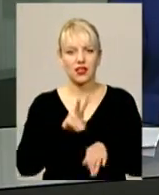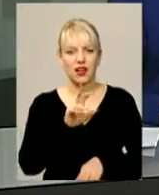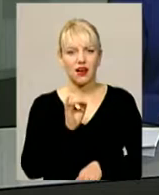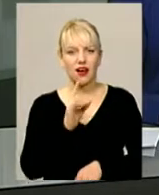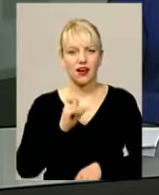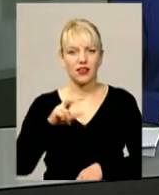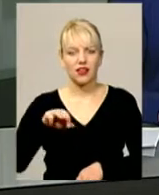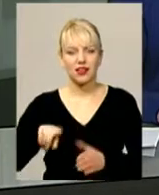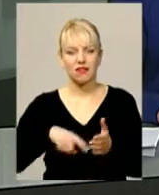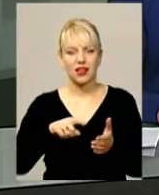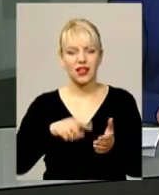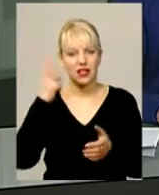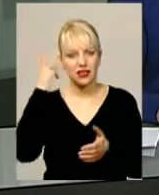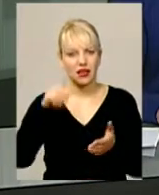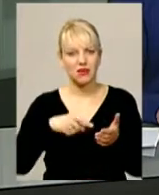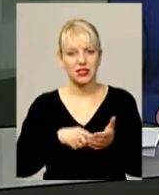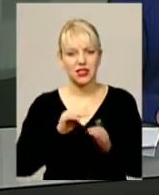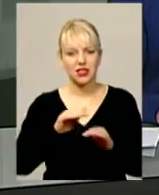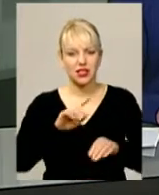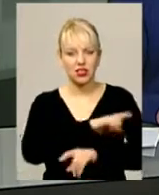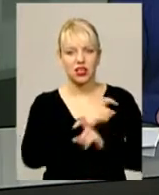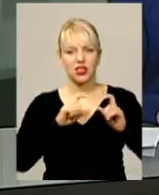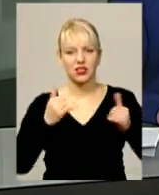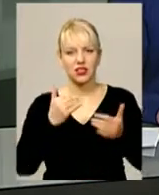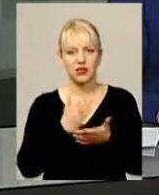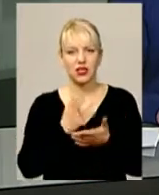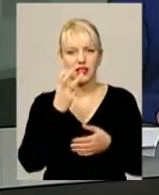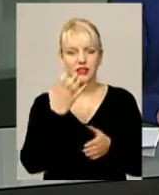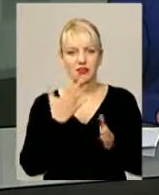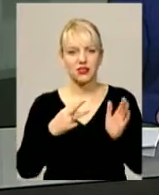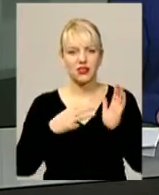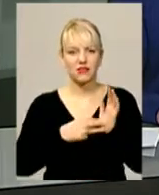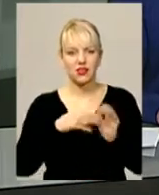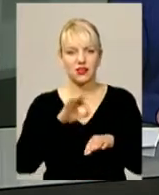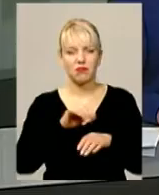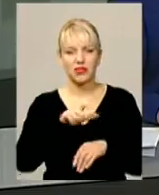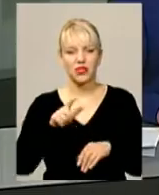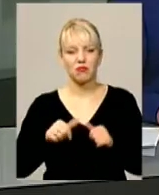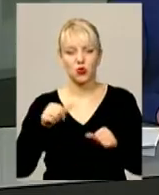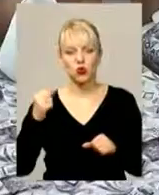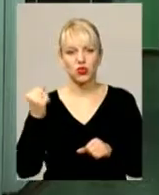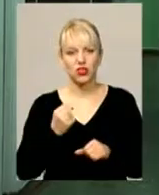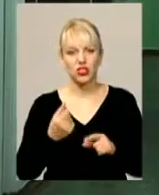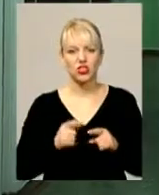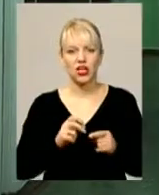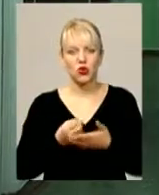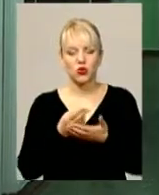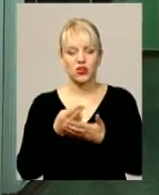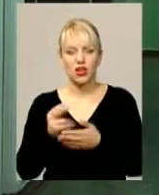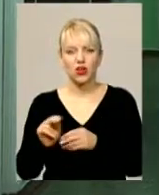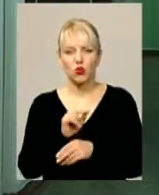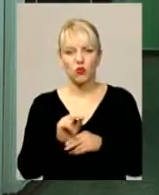У Хмельницькій міській дитячій лікарні наразі перебуває 358 пацієнтів. Минулого тижня у стаціонарі лікувалися